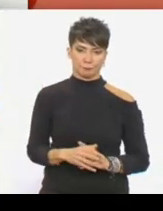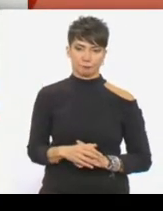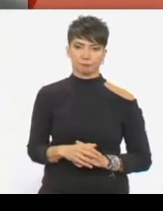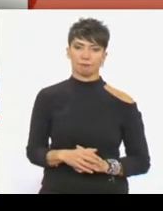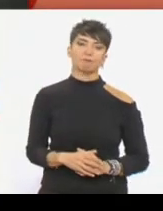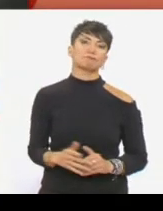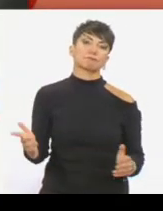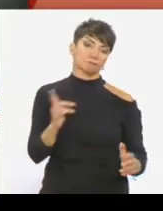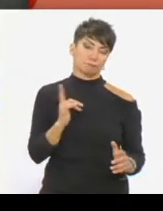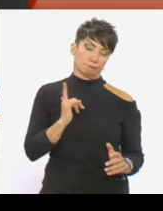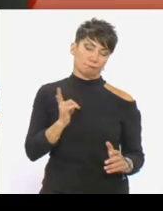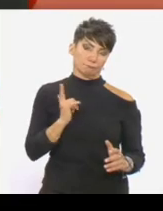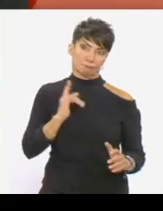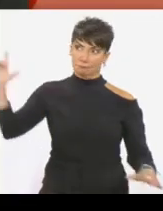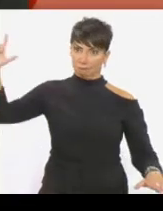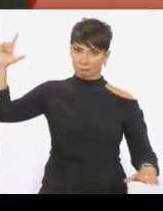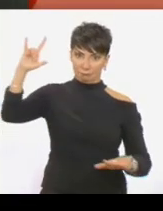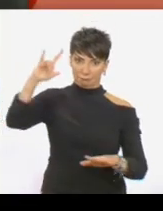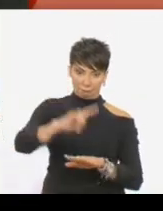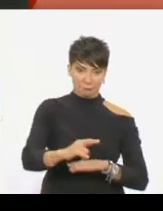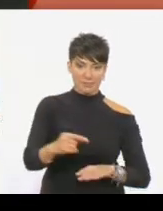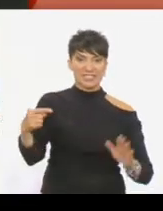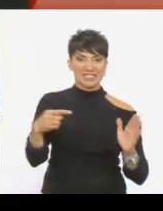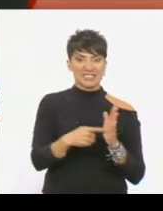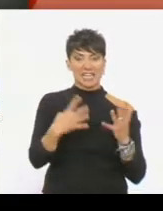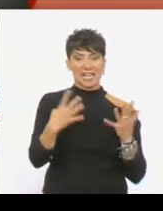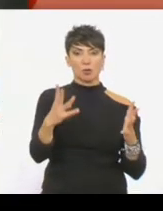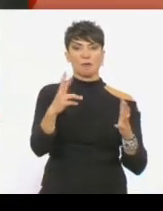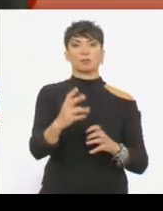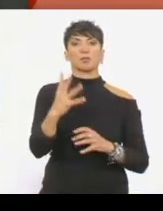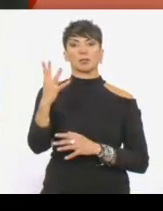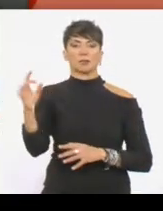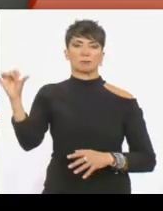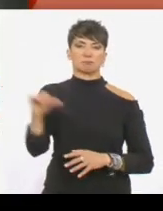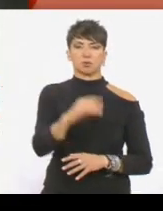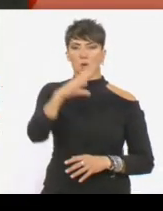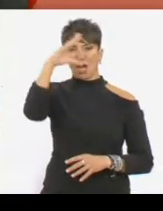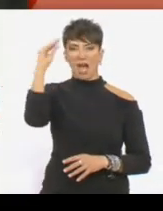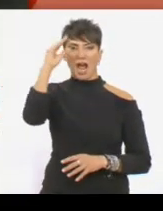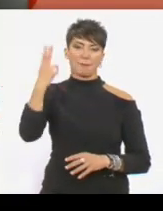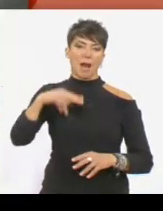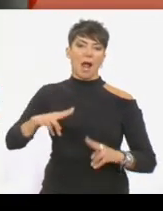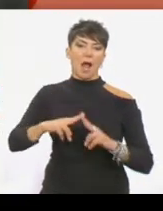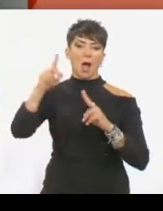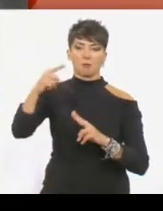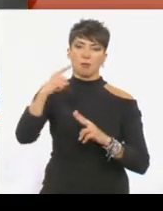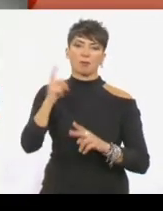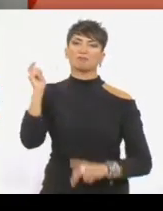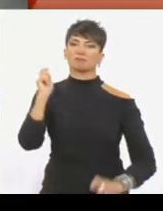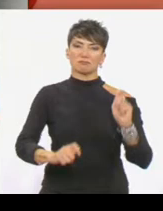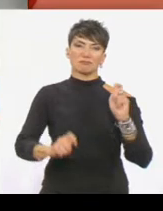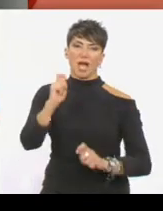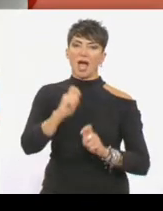Η Ελλάδα βγαίνει στο ξέφωτο στις 24 Απριλίου του 1974 με την επιστροφή του Κωνσταντίνου Καραμαίλη από το Παρίσι και τον σχηματισμό της